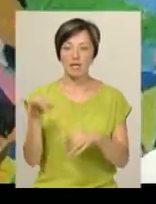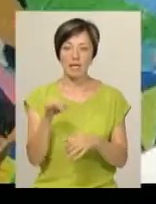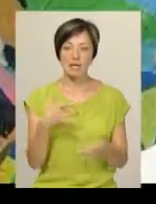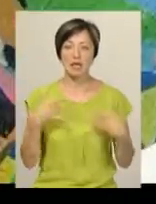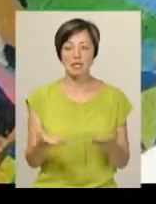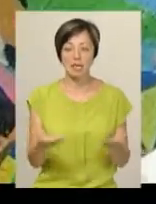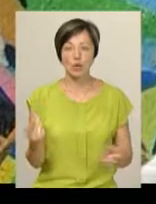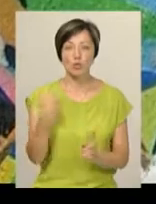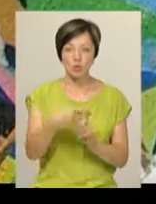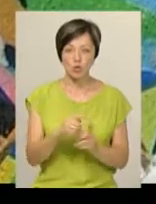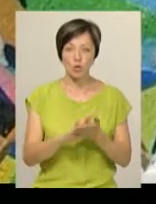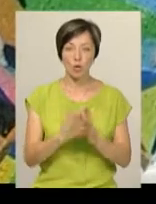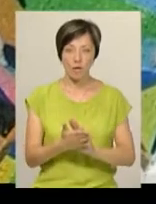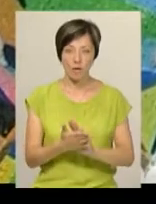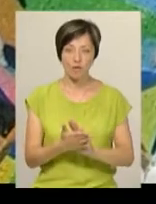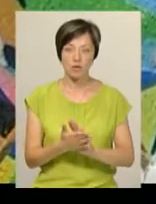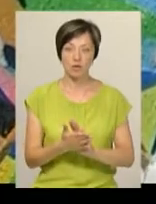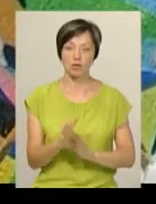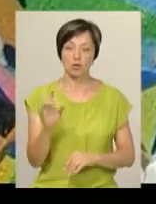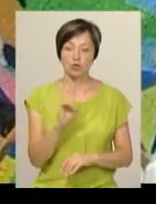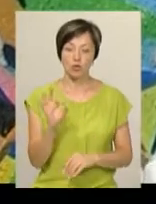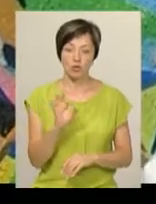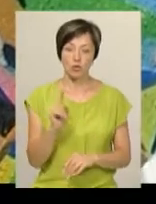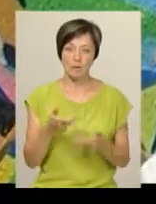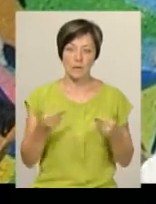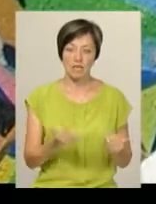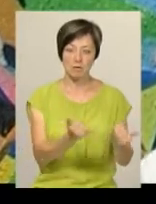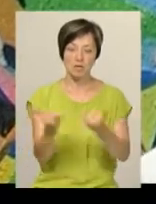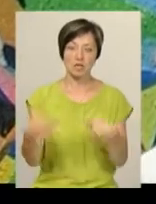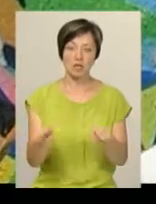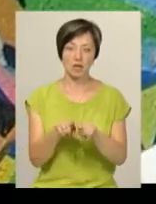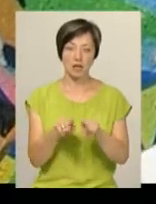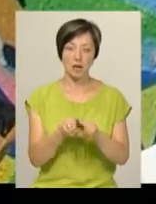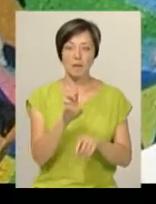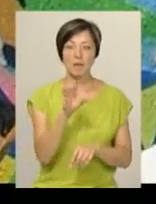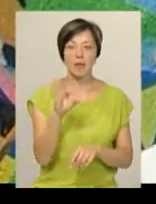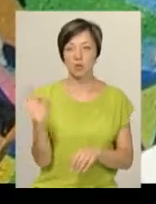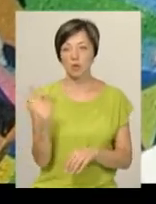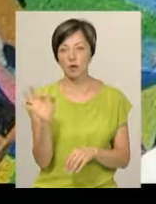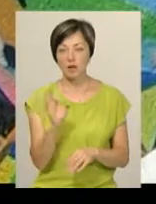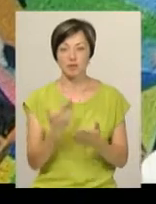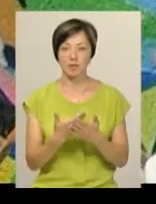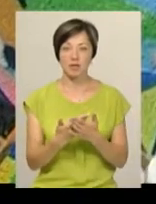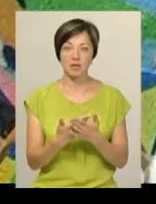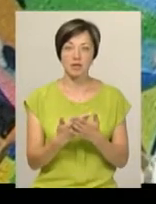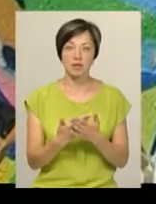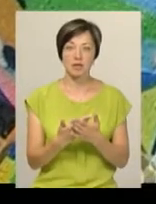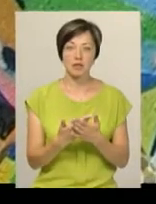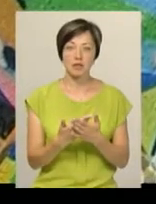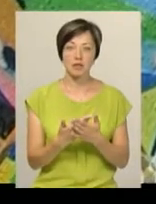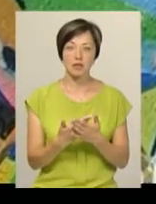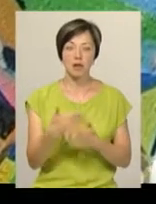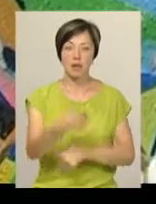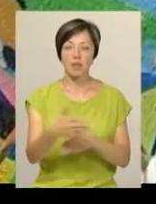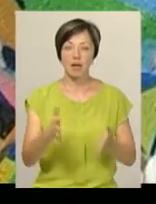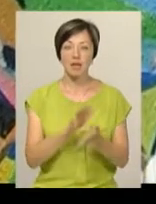сцену. Плюс, так само, домовленості, що ми, свого боку, забезпечуємо такі біотуалети, наприклад, баки для